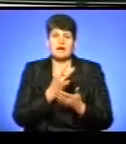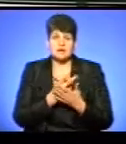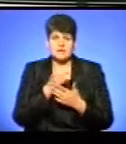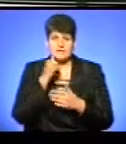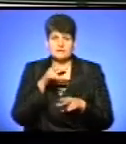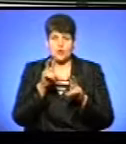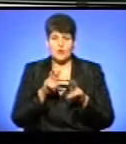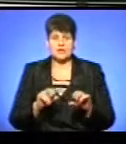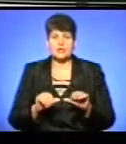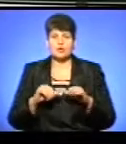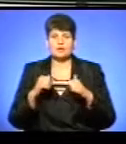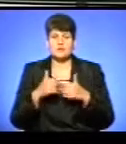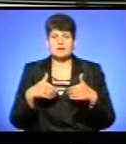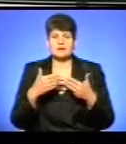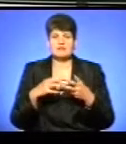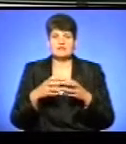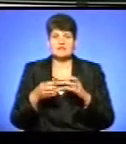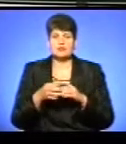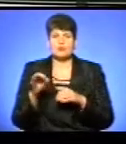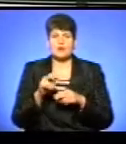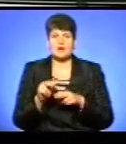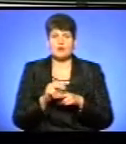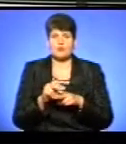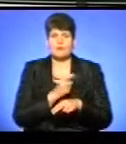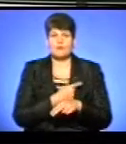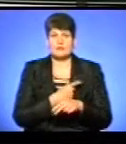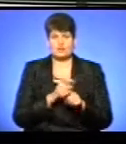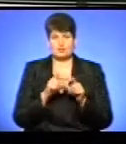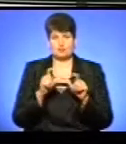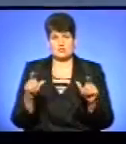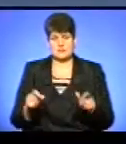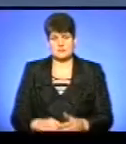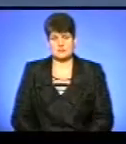його огляне комісія, яка надасть висновок про лікування у медичному закладі.